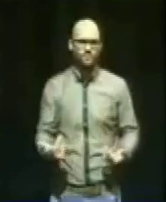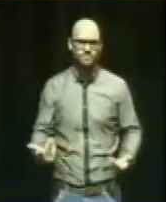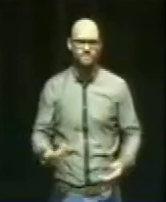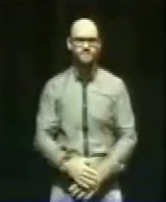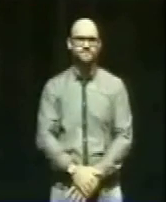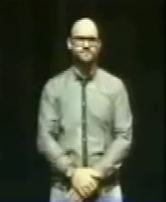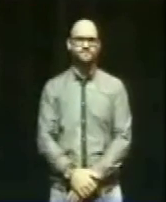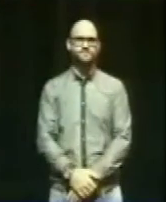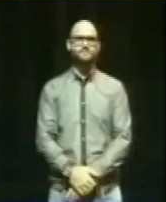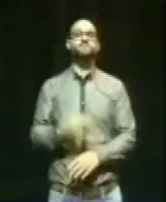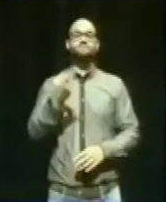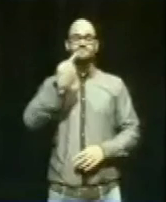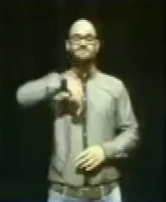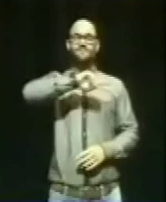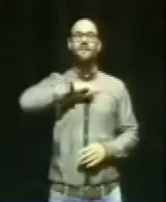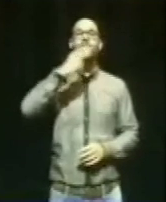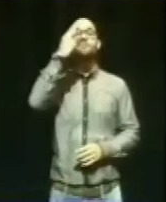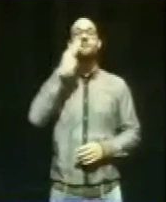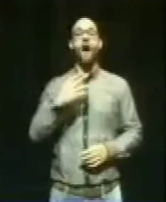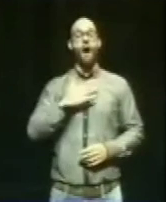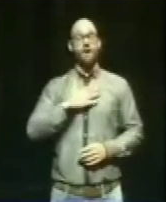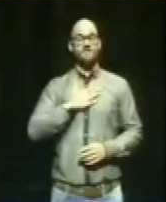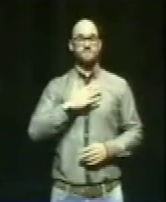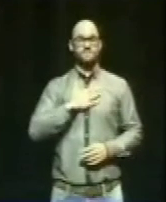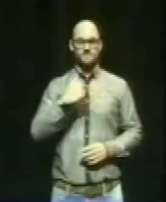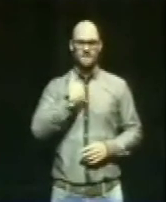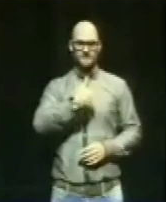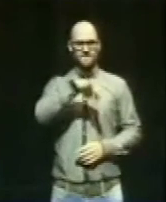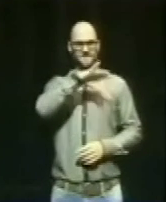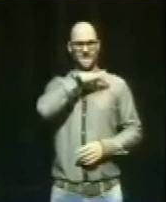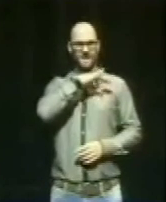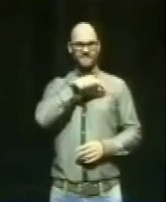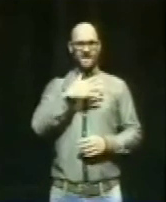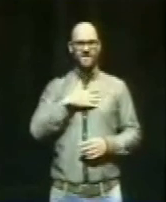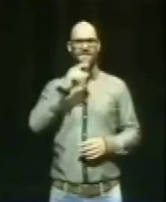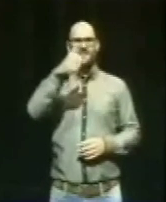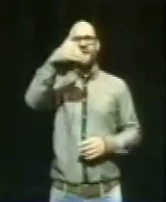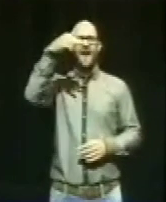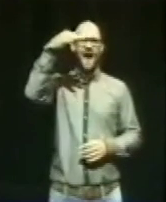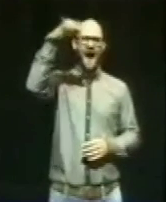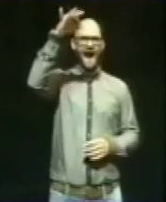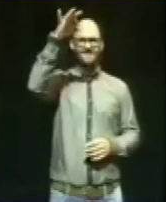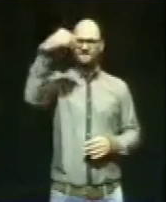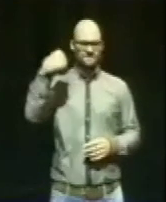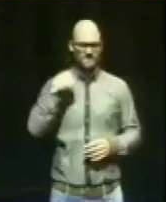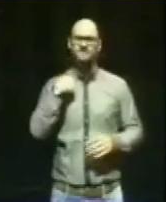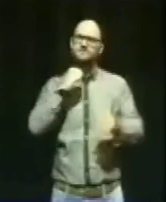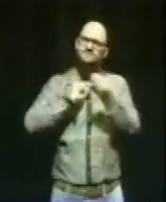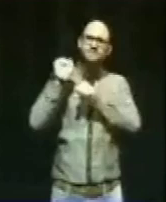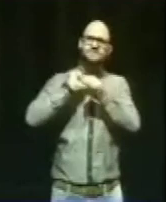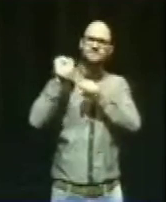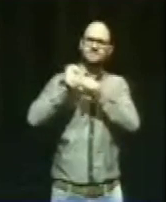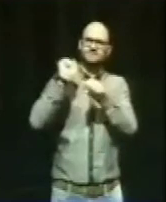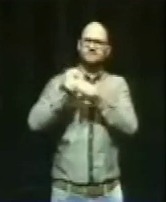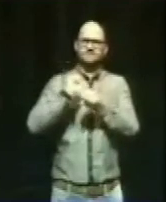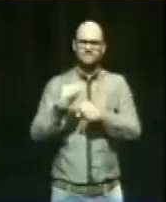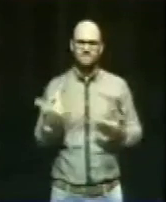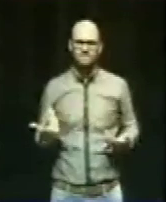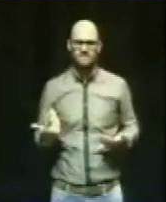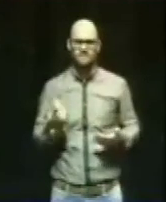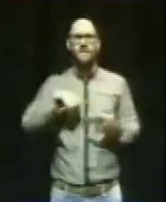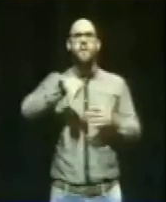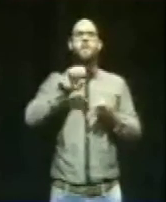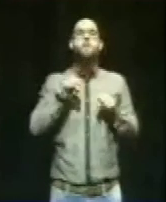Wir Piraten sind die einzige Partei, die jeden offen zur Mitarbeit auffordert. Und wir schaffen neue